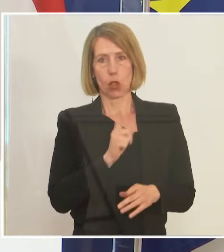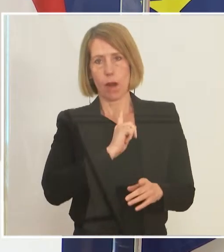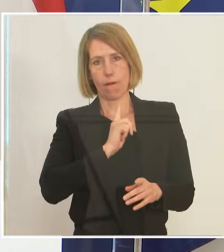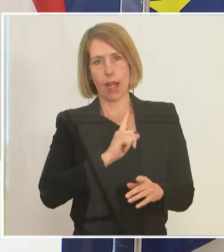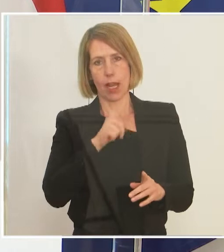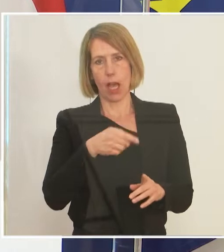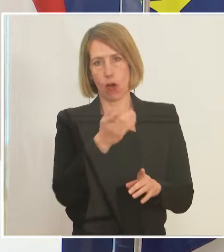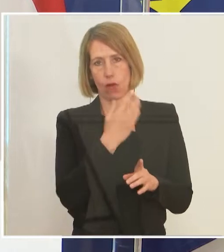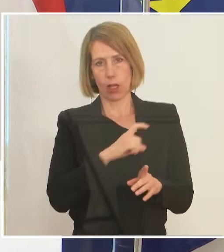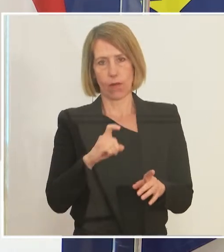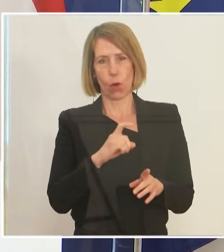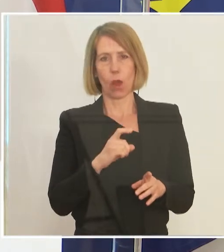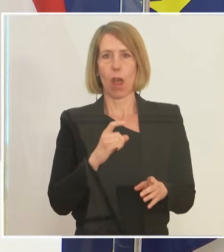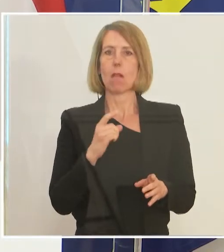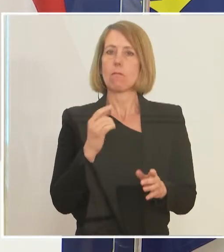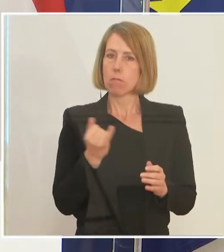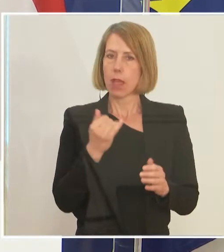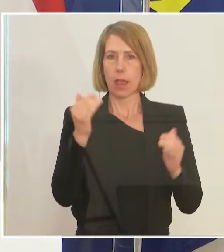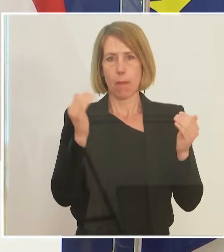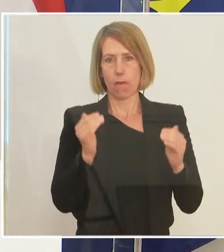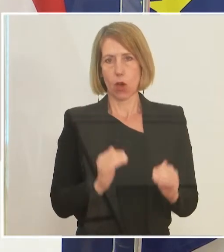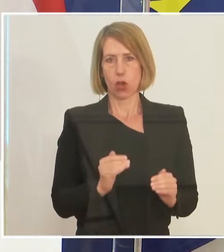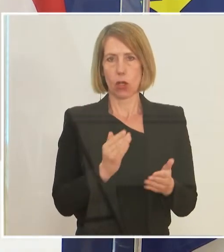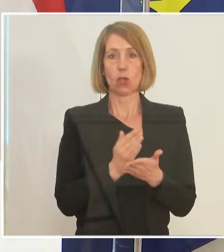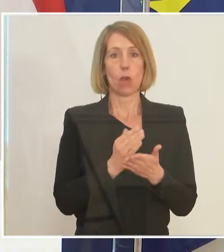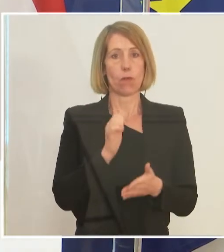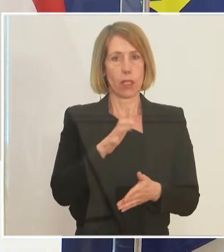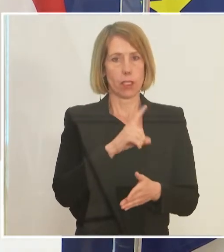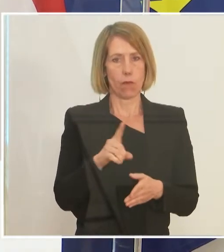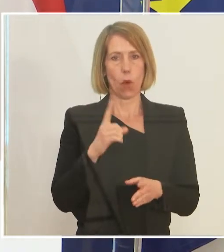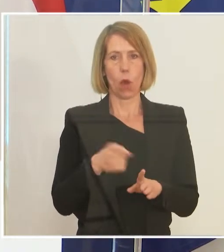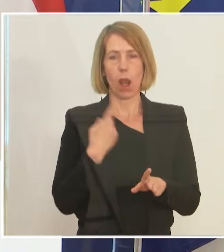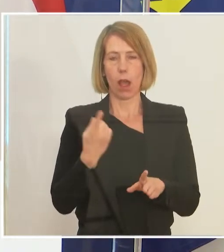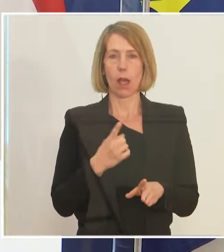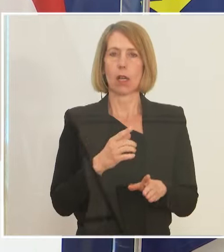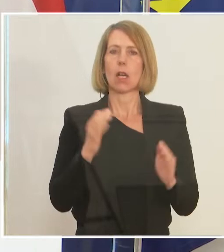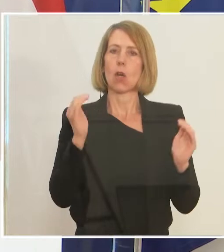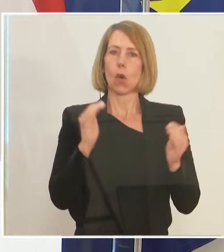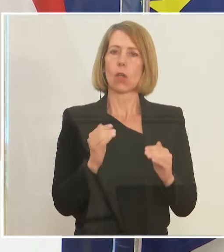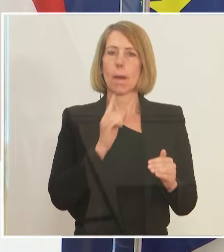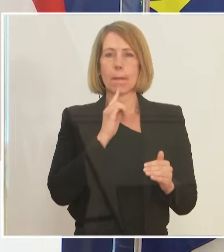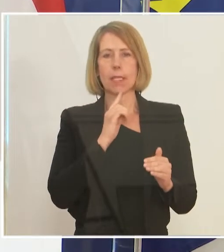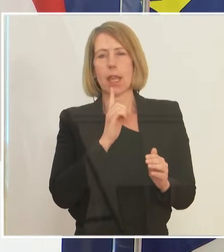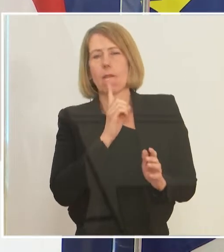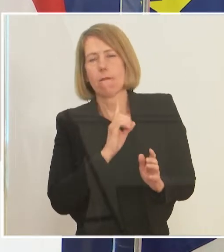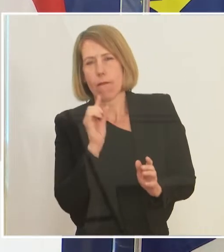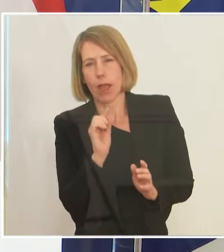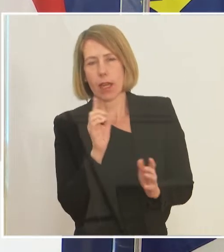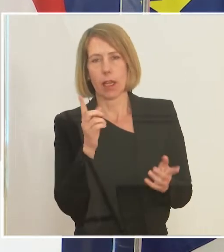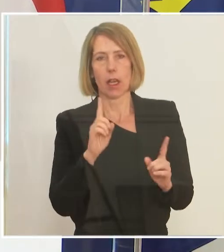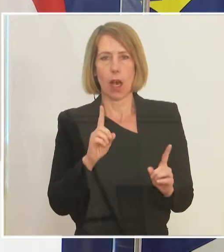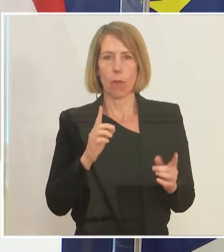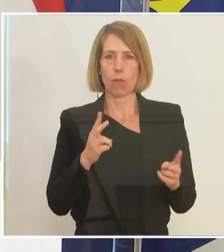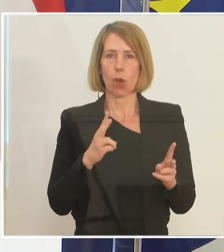Also ein konstanter Rückgang nun seit 14 Wochen. Der Rückgang hat sich leicht eingebremst. Das liegt natürlich daran,